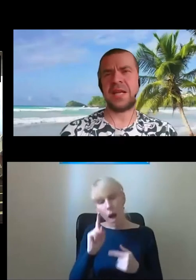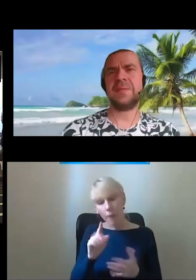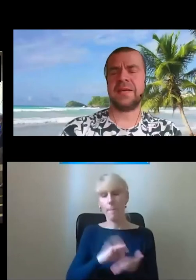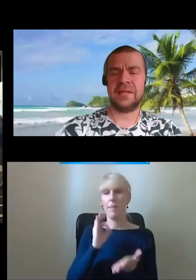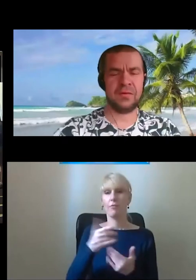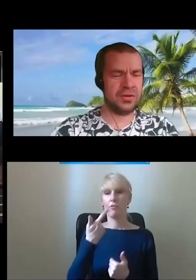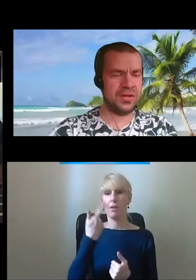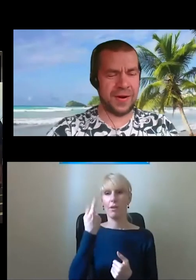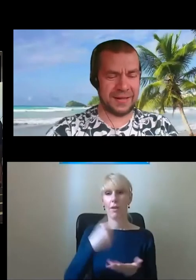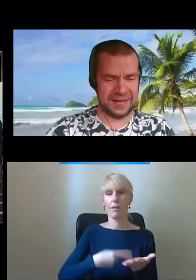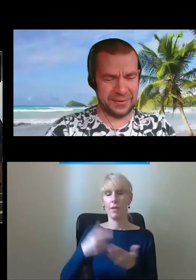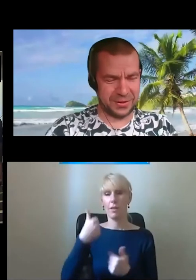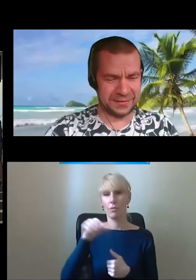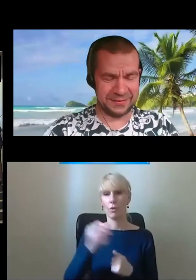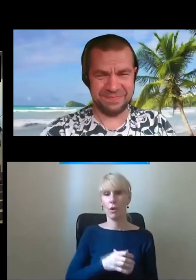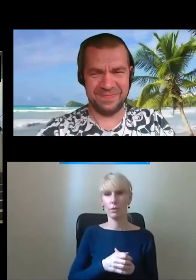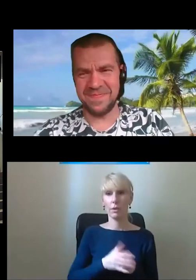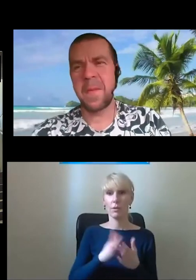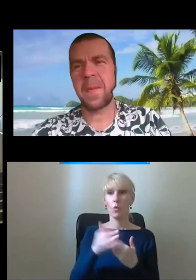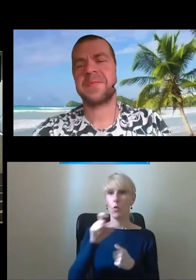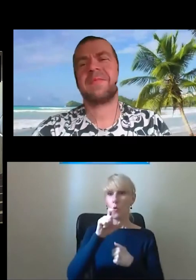Czas biegnie, zwróćcie uwagę, cały czas.